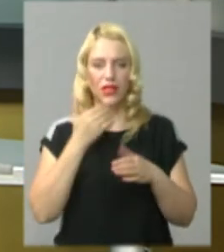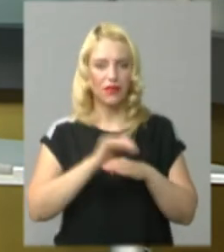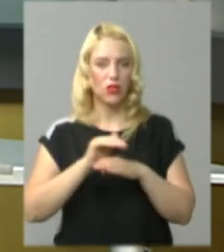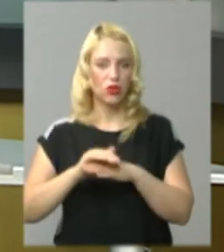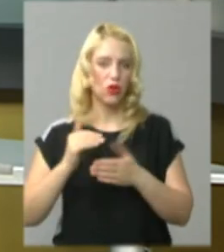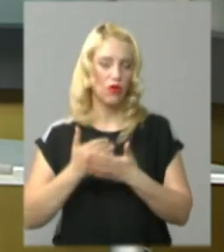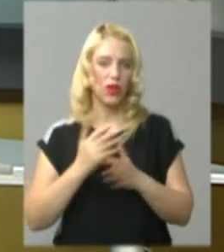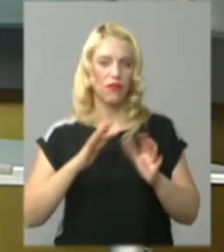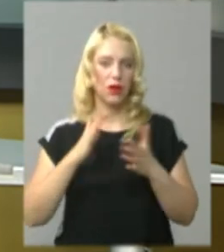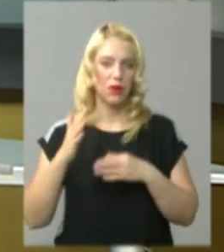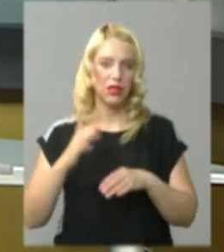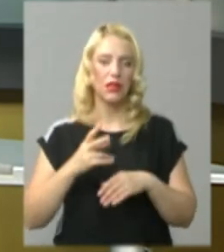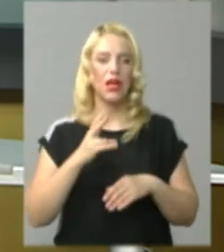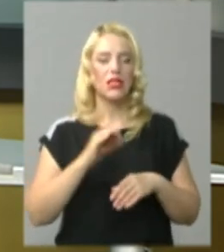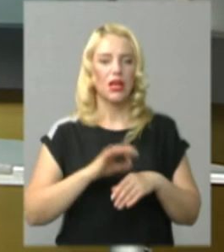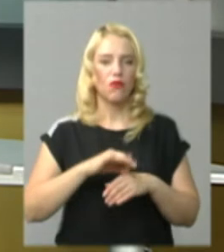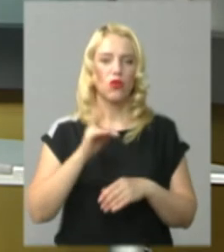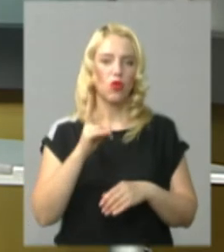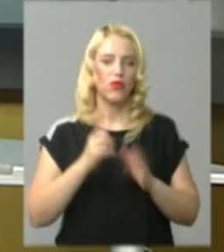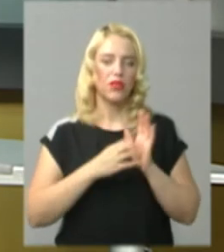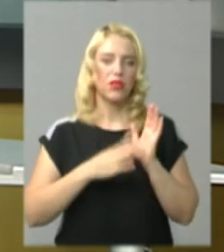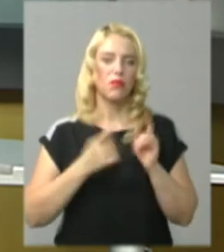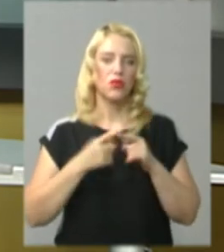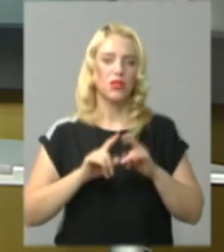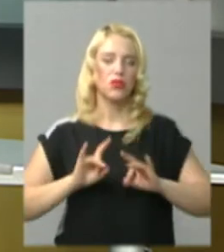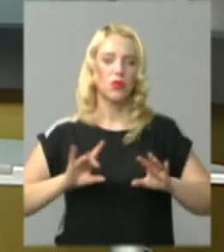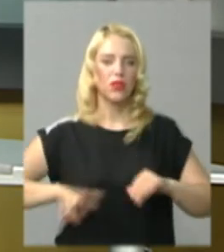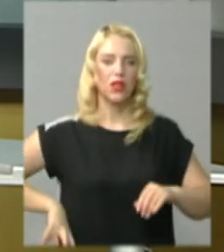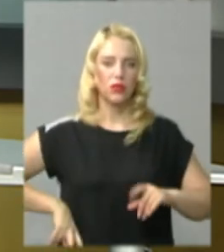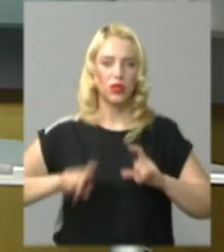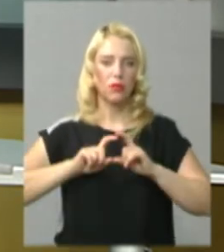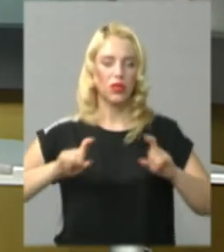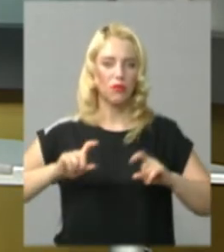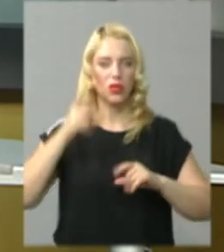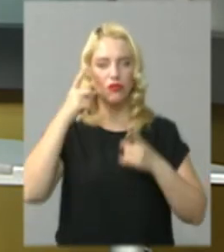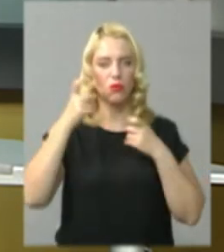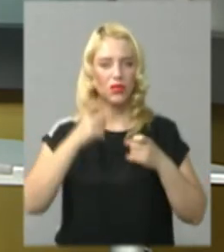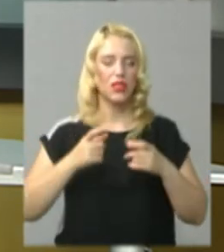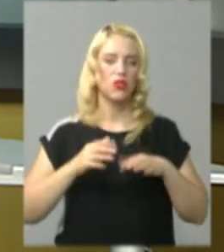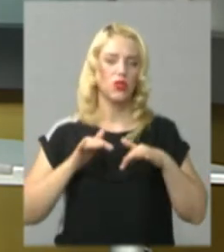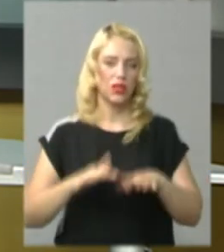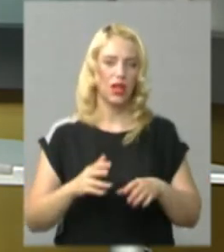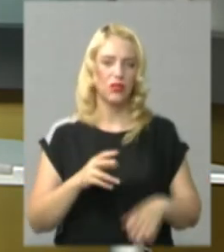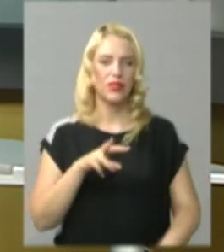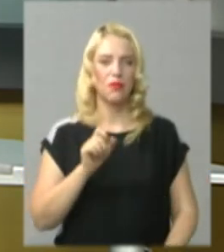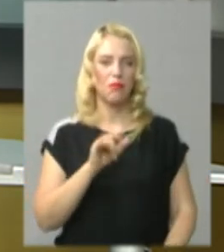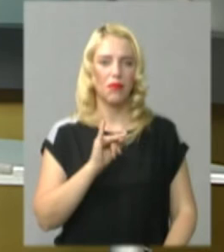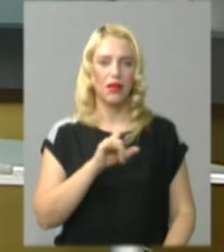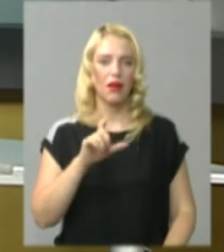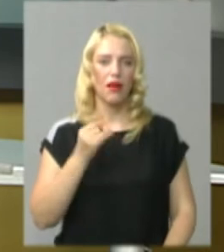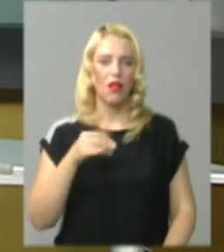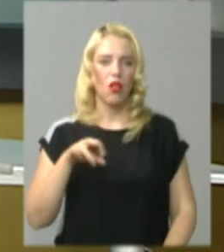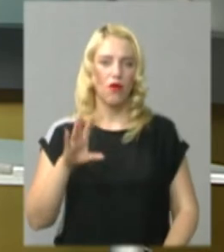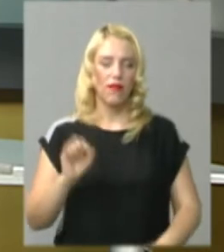випадків захворювання на COVID-19. Про це Суспільному розповіла директорка департаменту інформаційної діяльності Інна Михайлова з